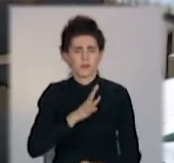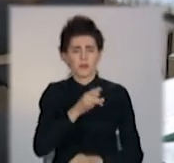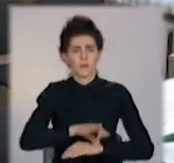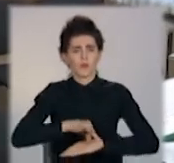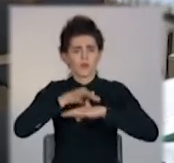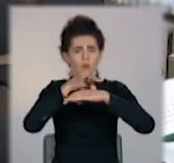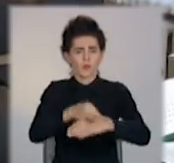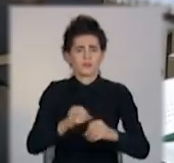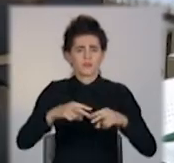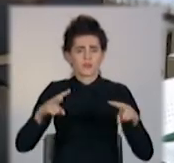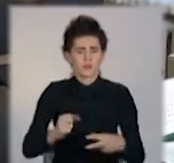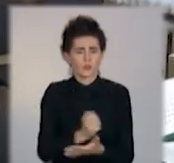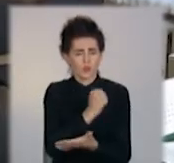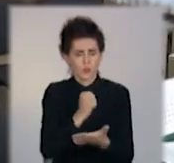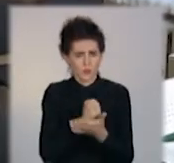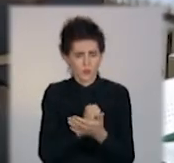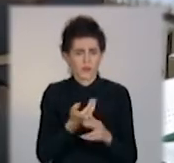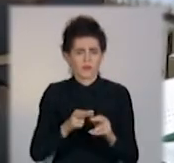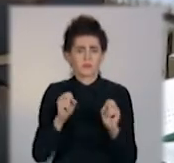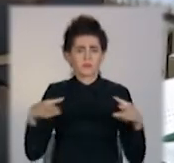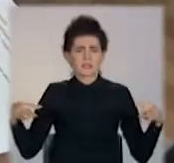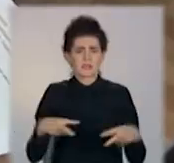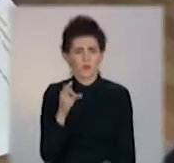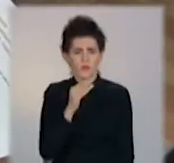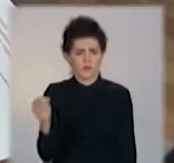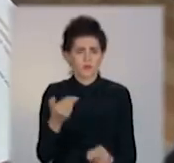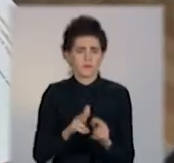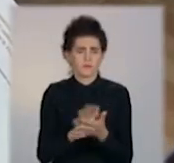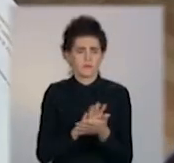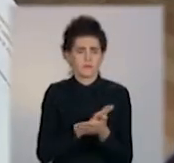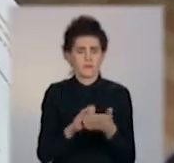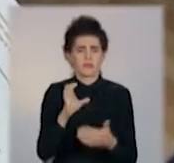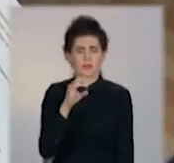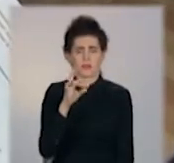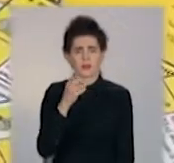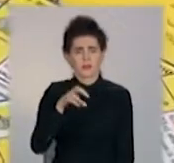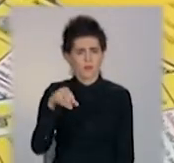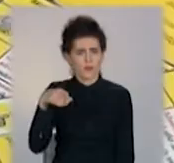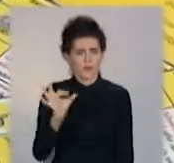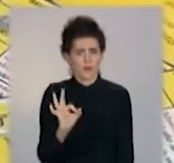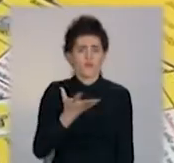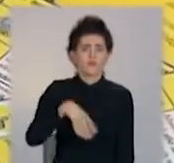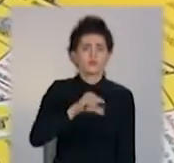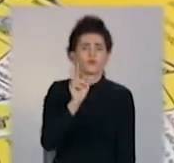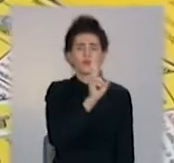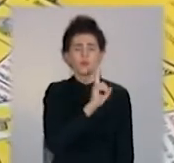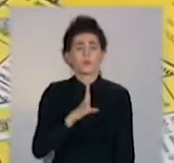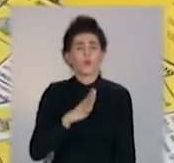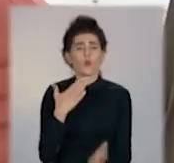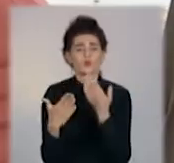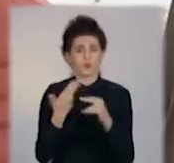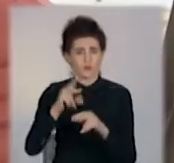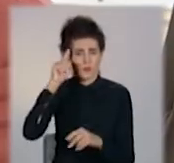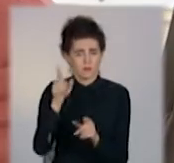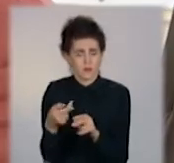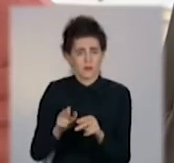регламентованим дезінфекційним средством. Лікарі, які контактували з померлим, від COVID-19 на